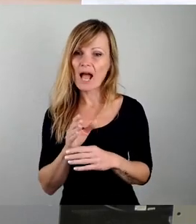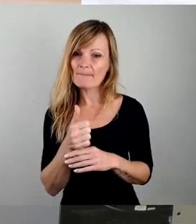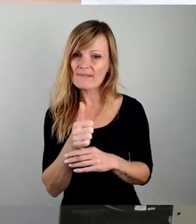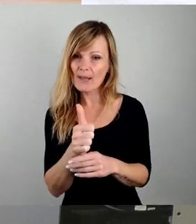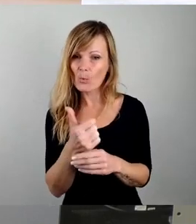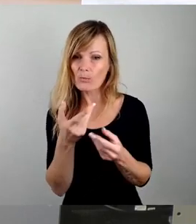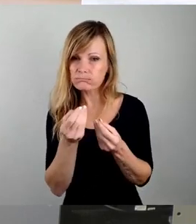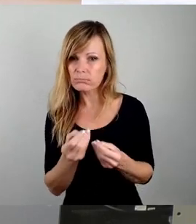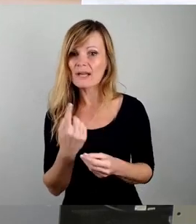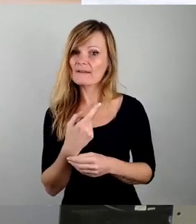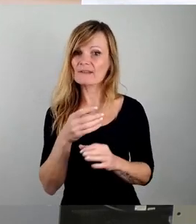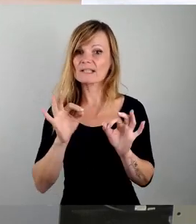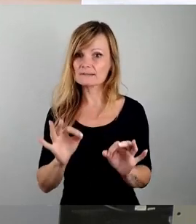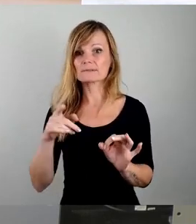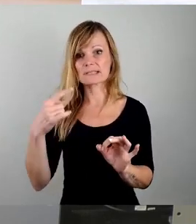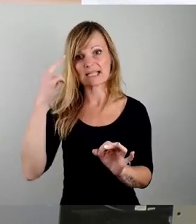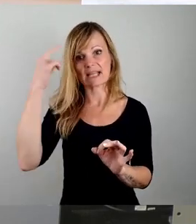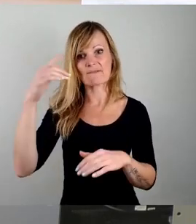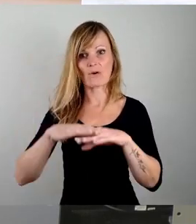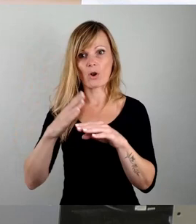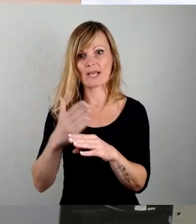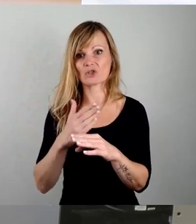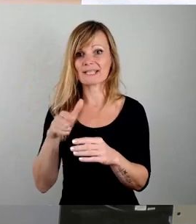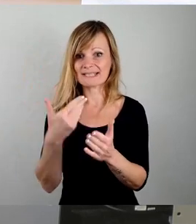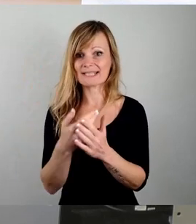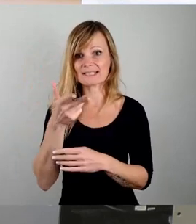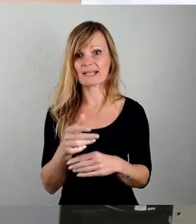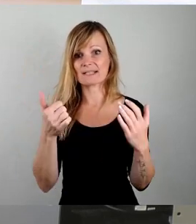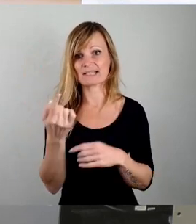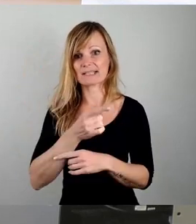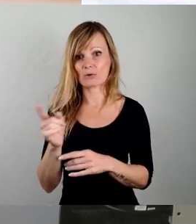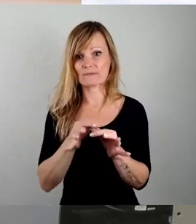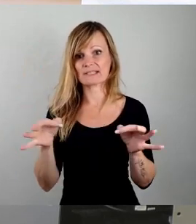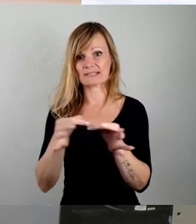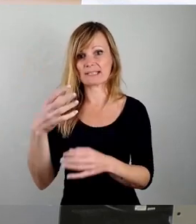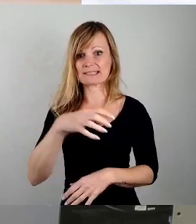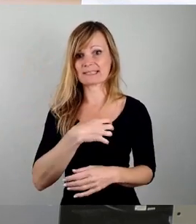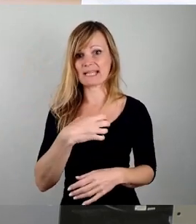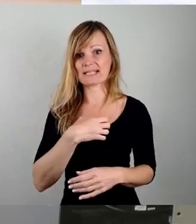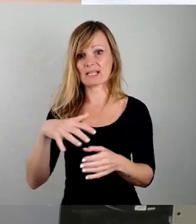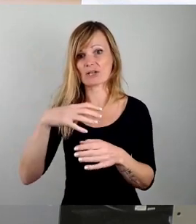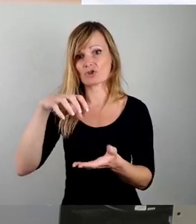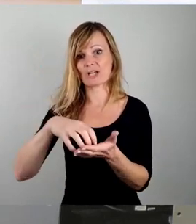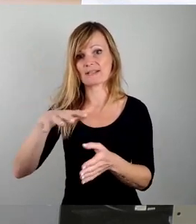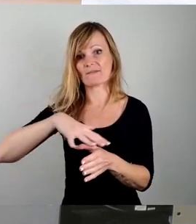sinnvoll entscheiden, was wir mit diesen 360.000 Quadratmetern Dresdner Stadtfläche machen. Vielen Dank.